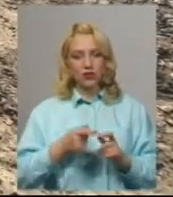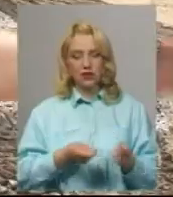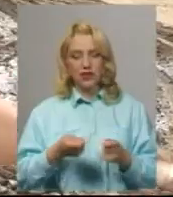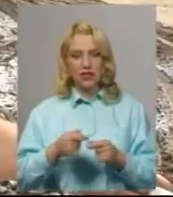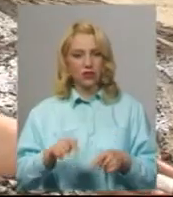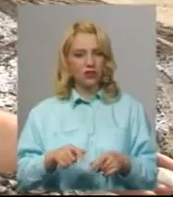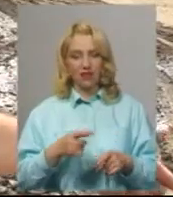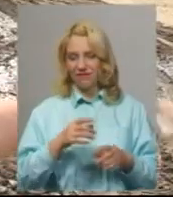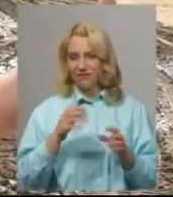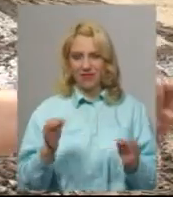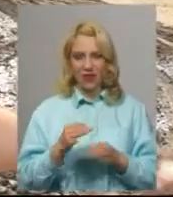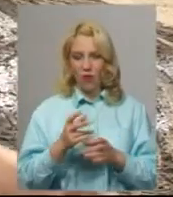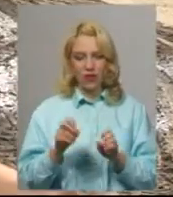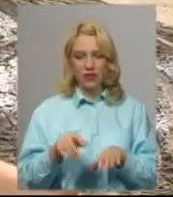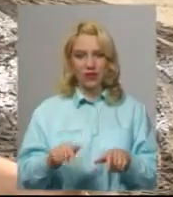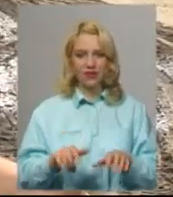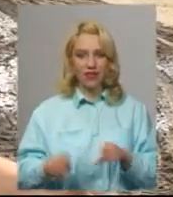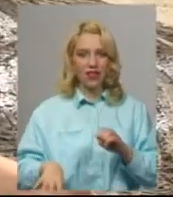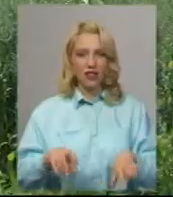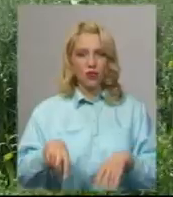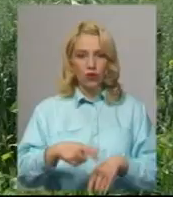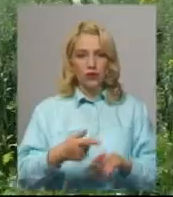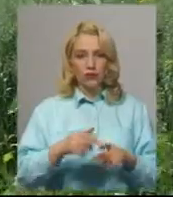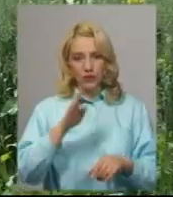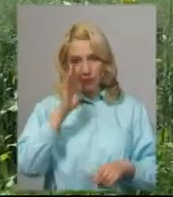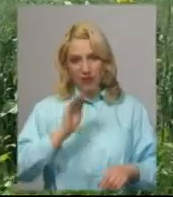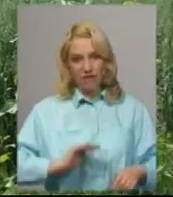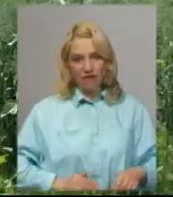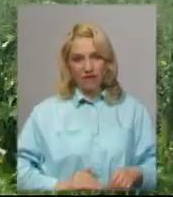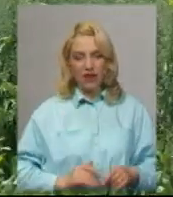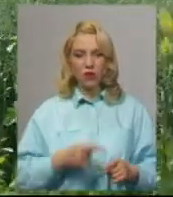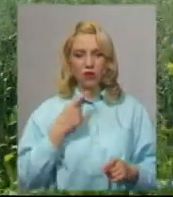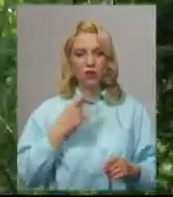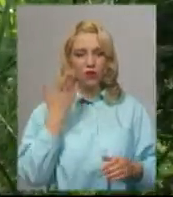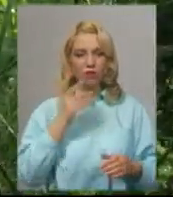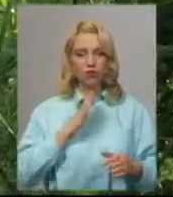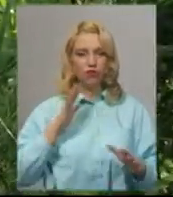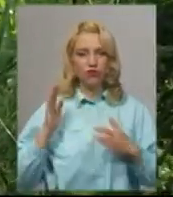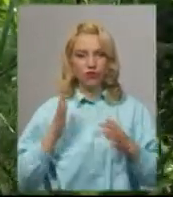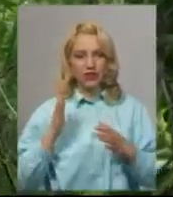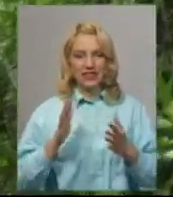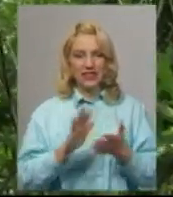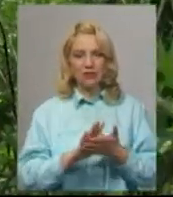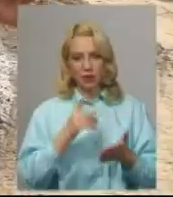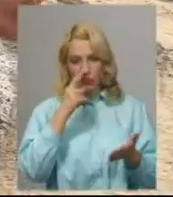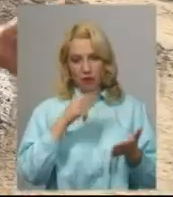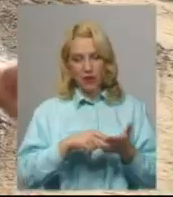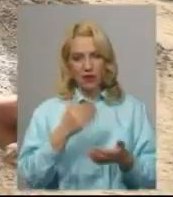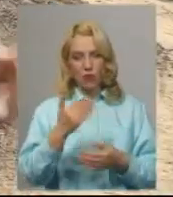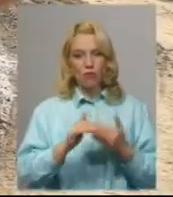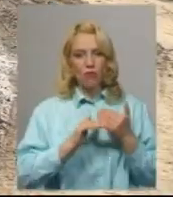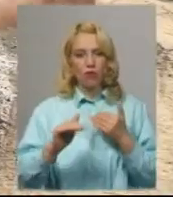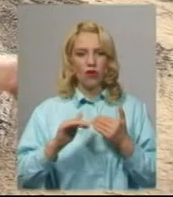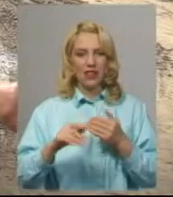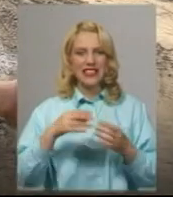тут не скидають. Фермер Олександр Булапчиков, який орендує землі поряд із полігоном, каже, коли б у вітер, сміття потрапляло на його поле. Ці всі